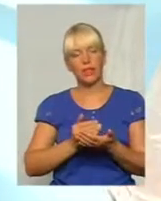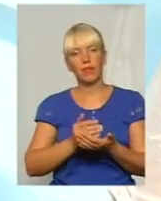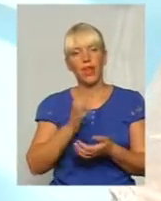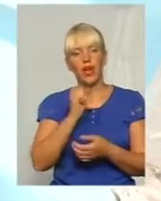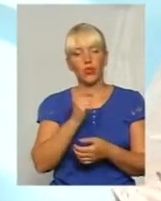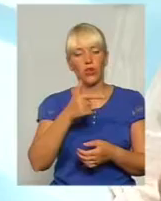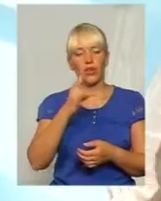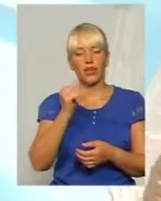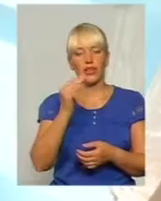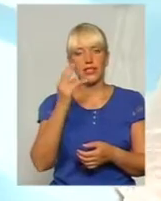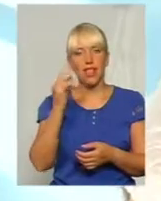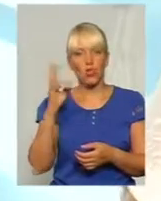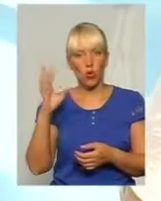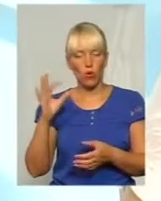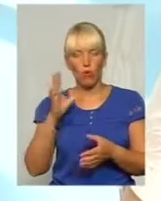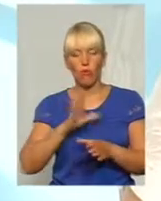проєкт